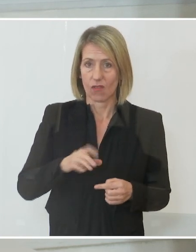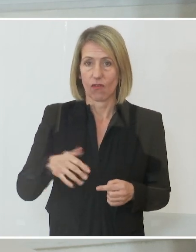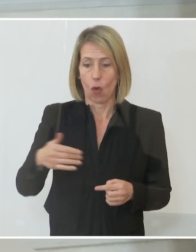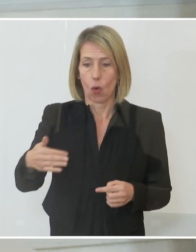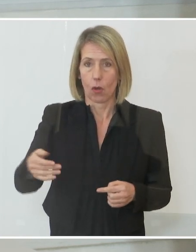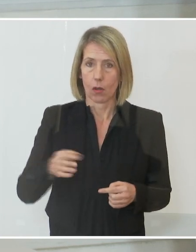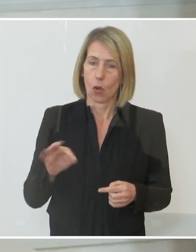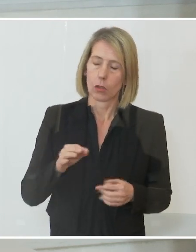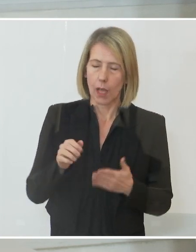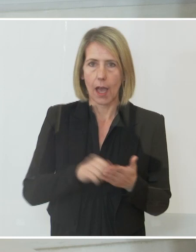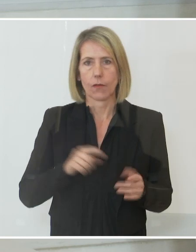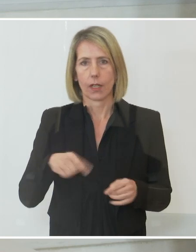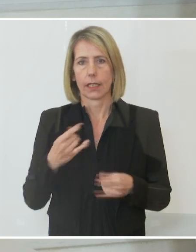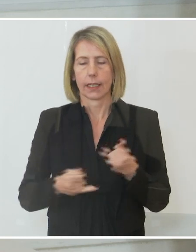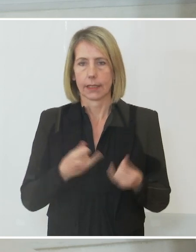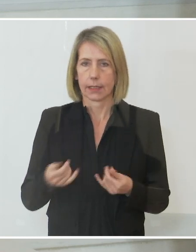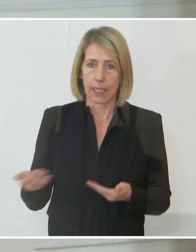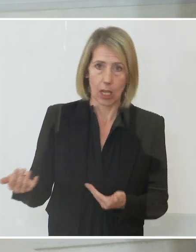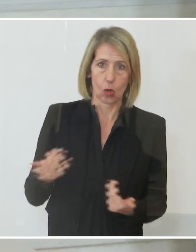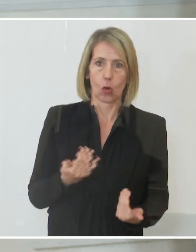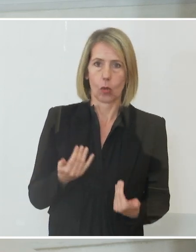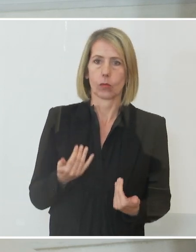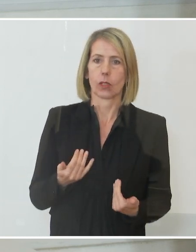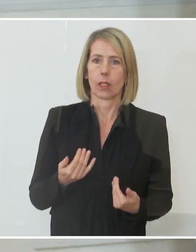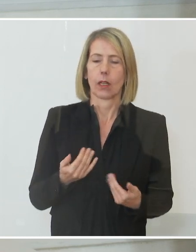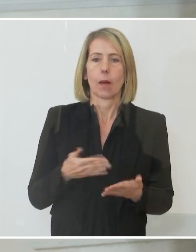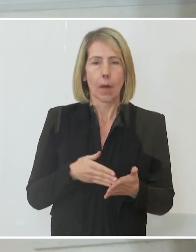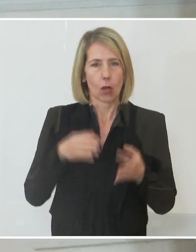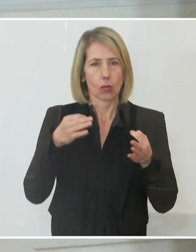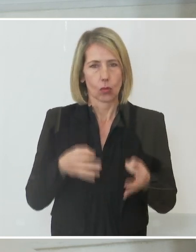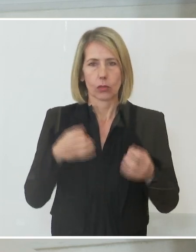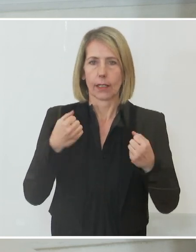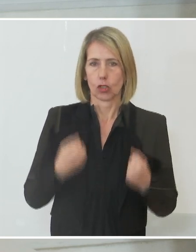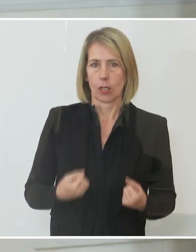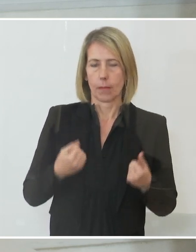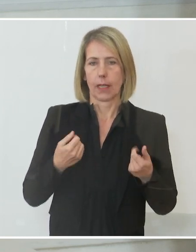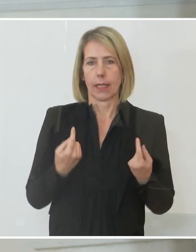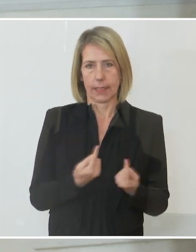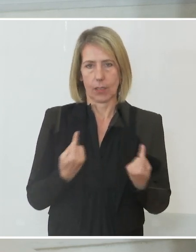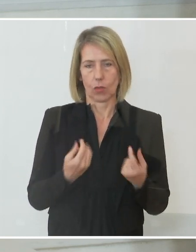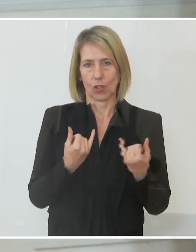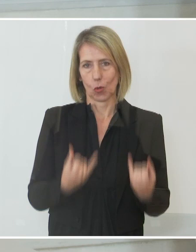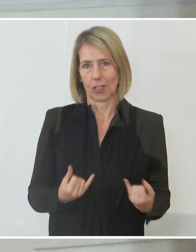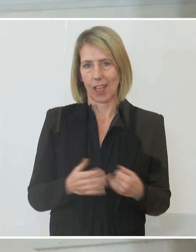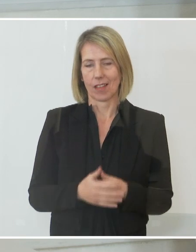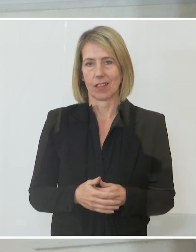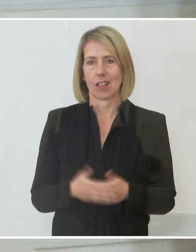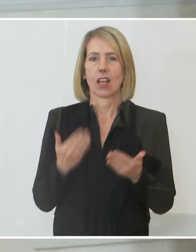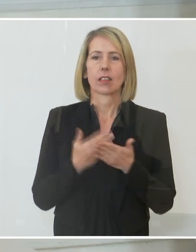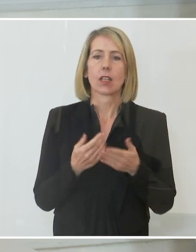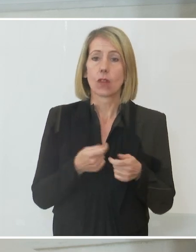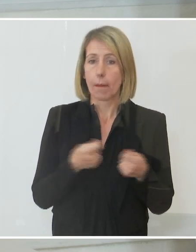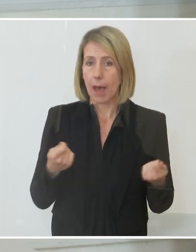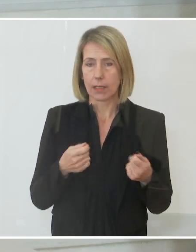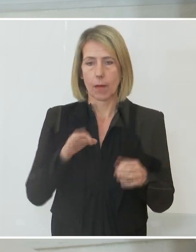Anfang des kommenden Jahres beschäftigen. Daher unbedingt die bereits besprochenen flankierenden Maßnahmen F